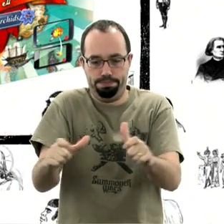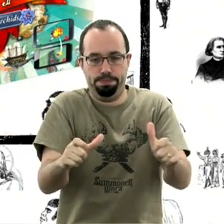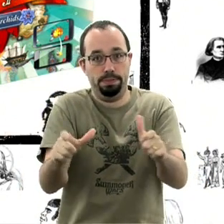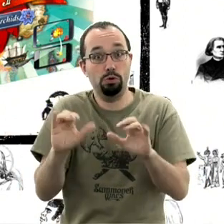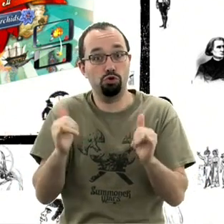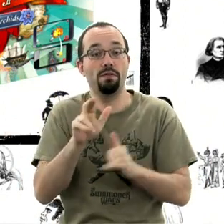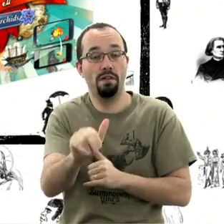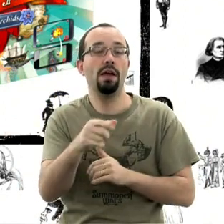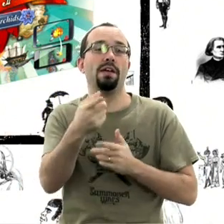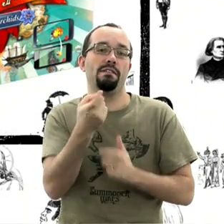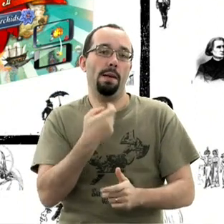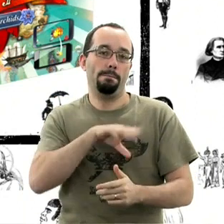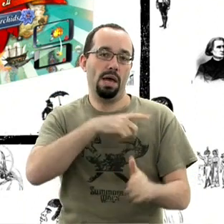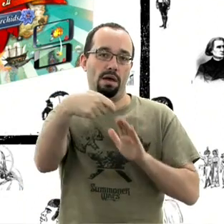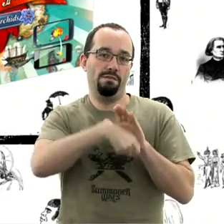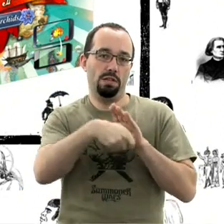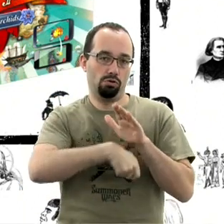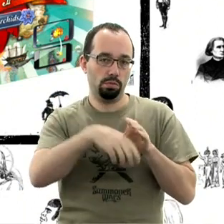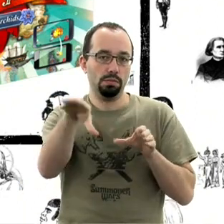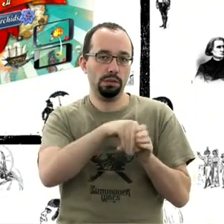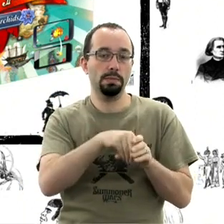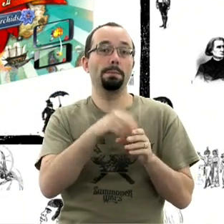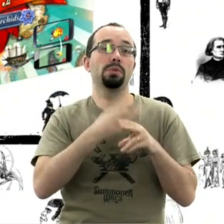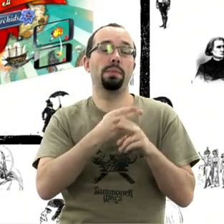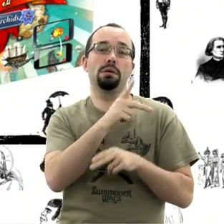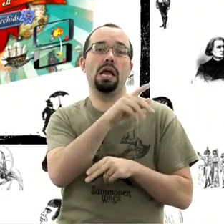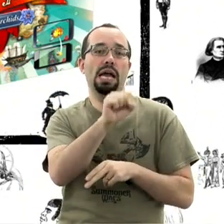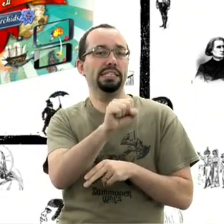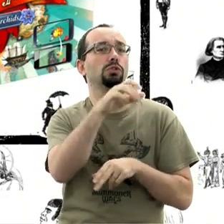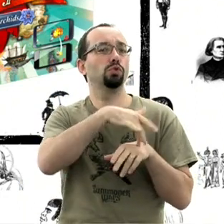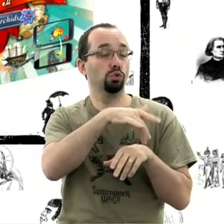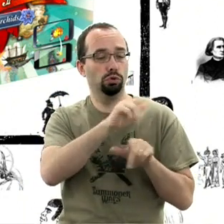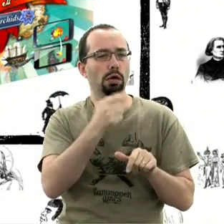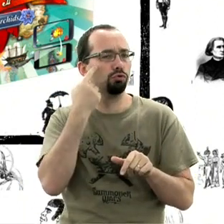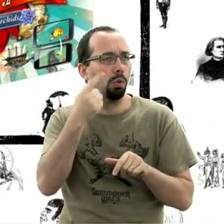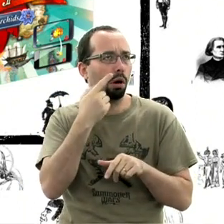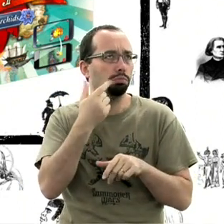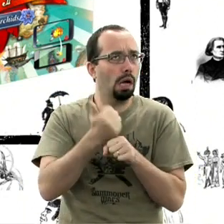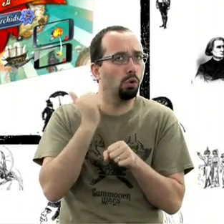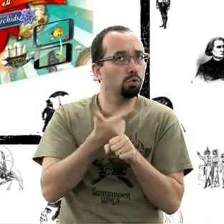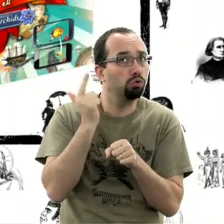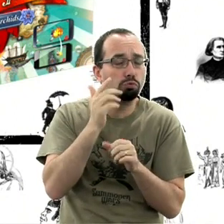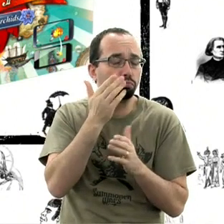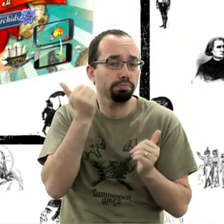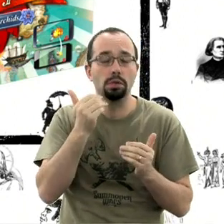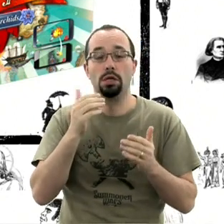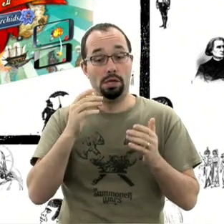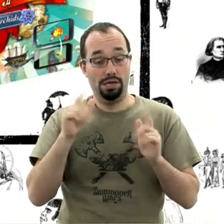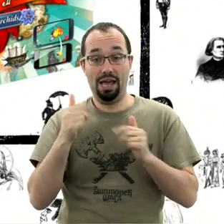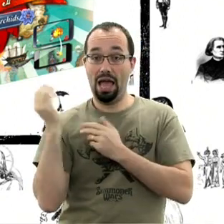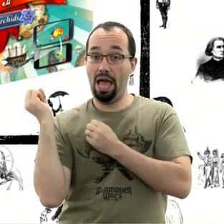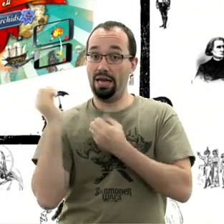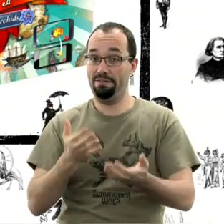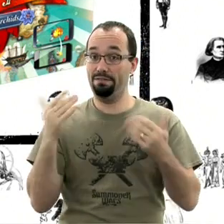participativement sur Kickstarter, je crois si mes souvenirs sont bons. Et c'était il y un an ou deux et le jeu vient d'arriver. Il est arrivé dans les mains des